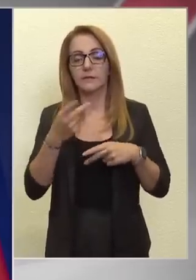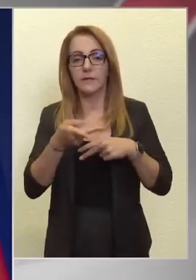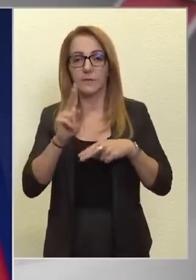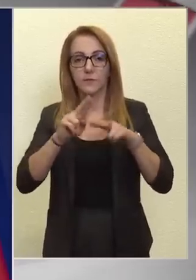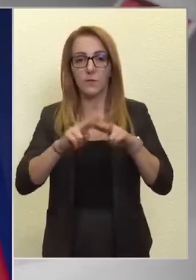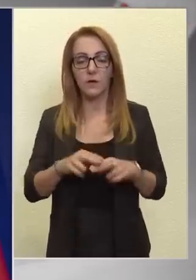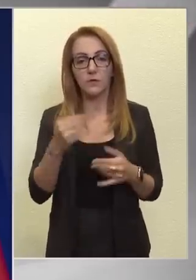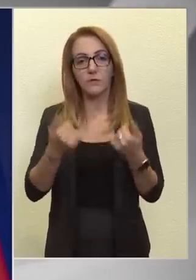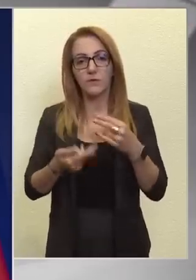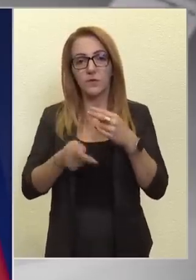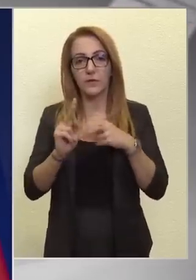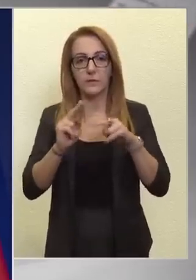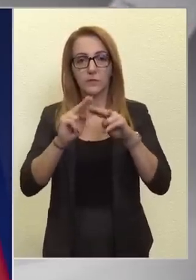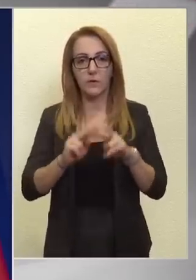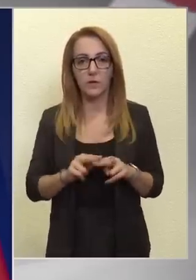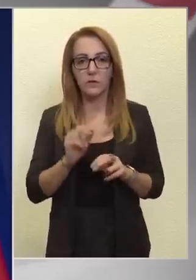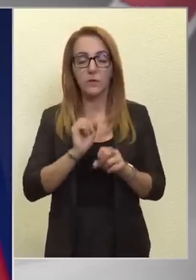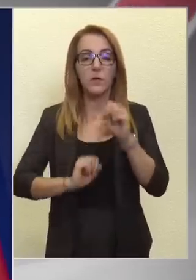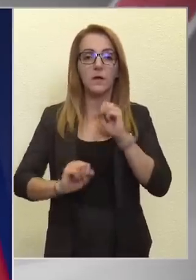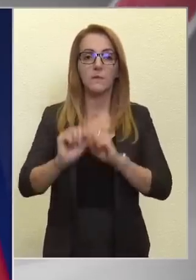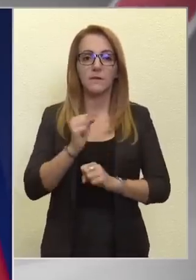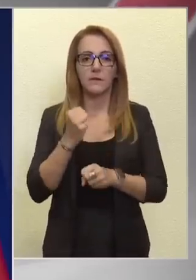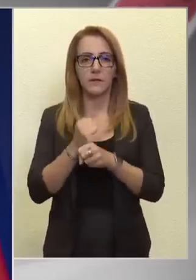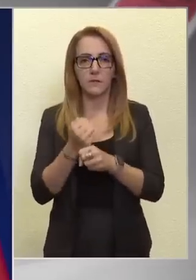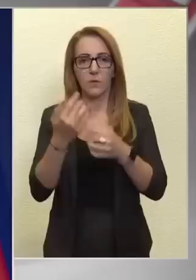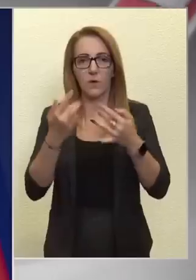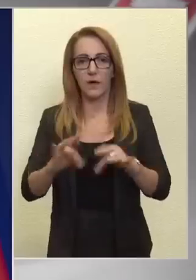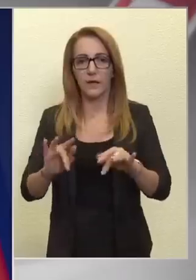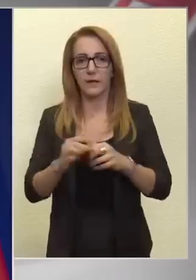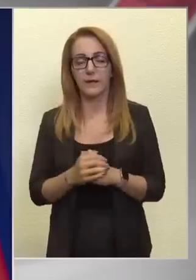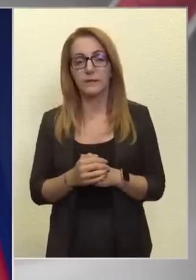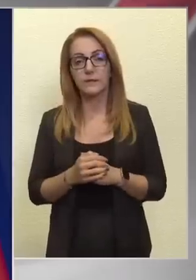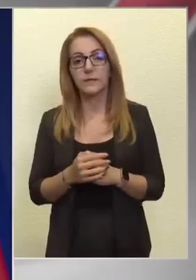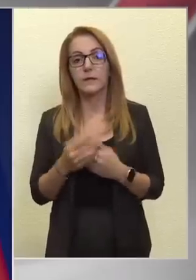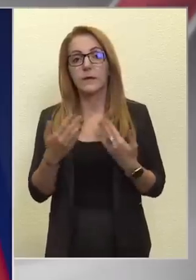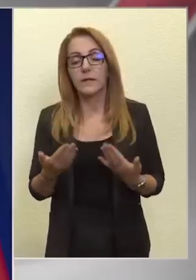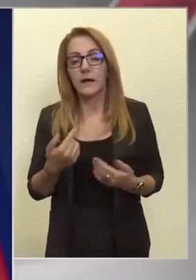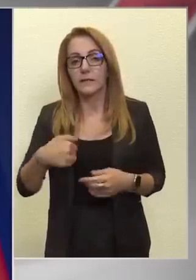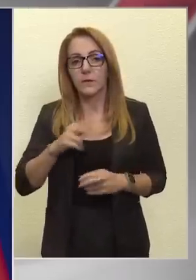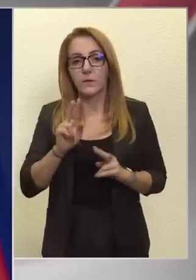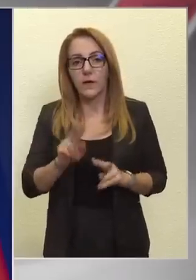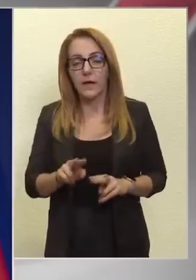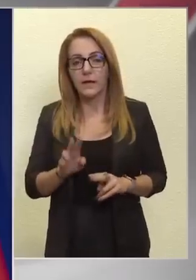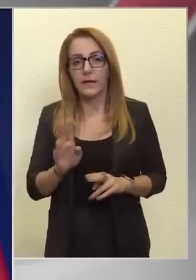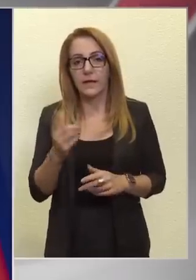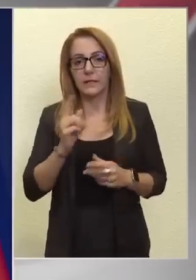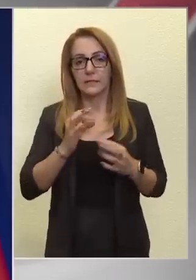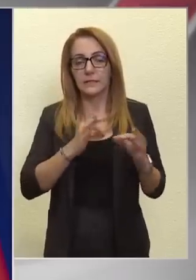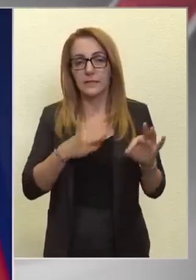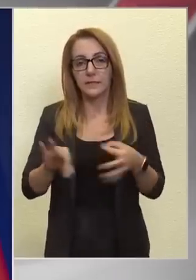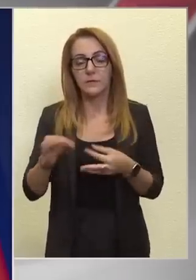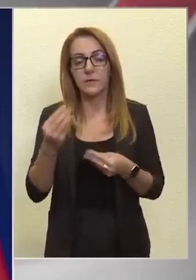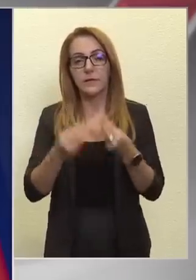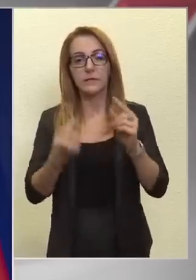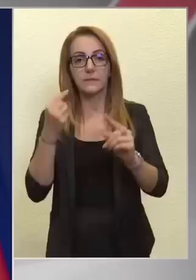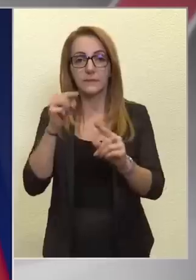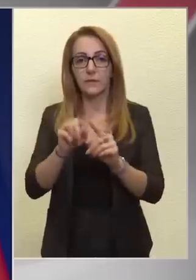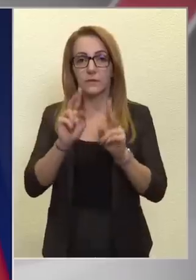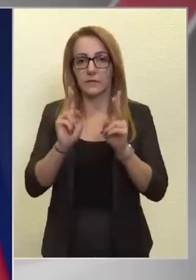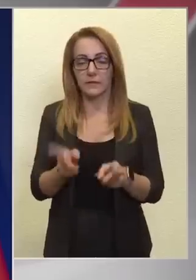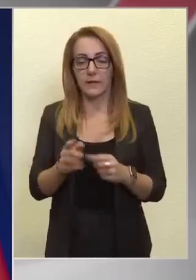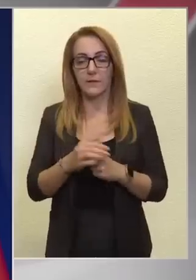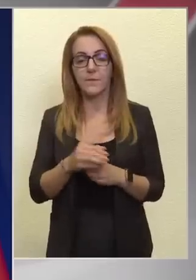maradjanak, versenyképesek maradjanak, és megvédjék a munkahelyeket, tehát mi nekünk erre kell készülni, ezért céloznunk kell.